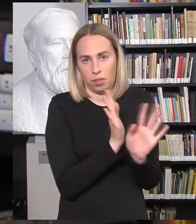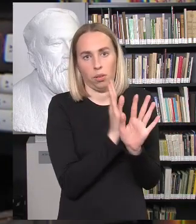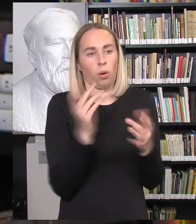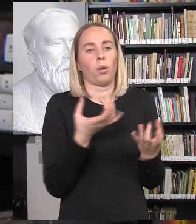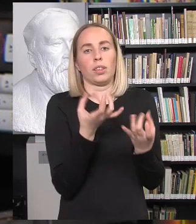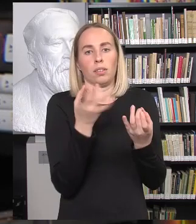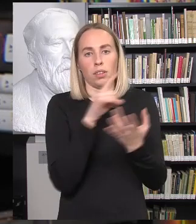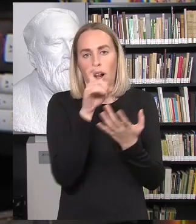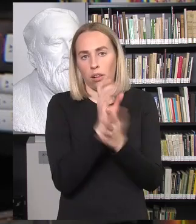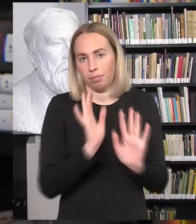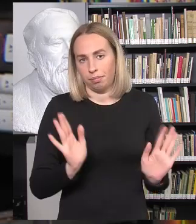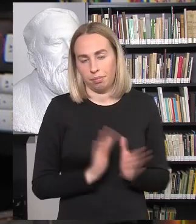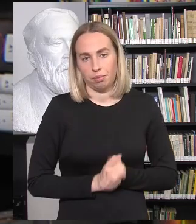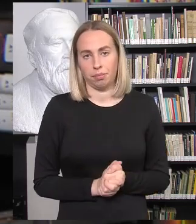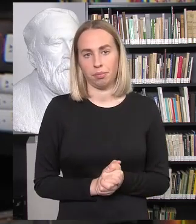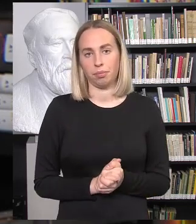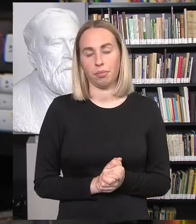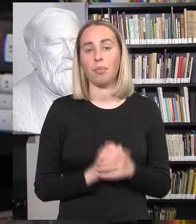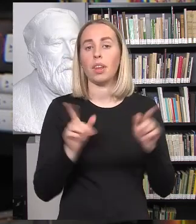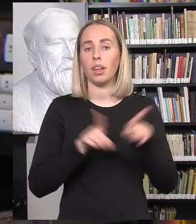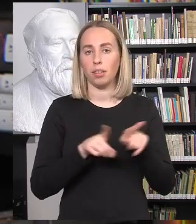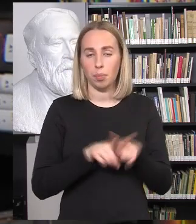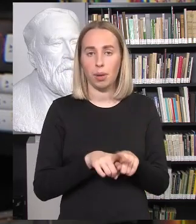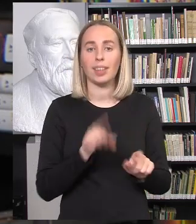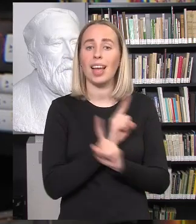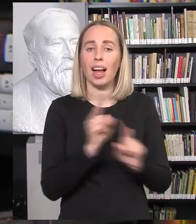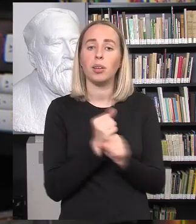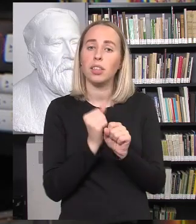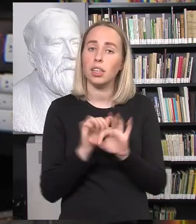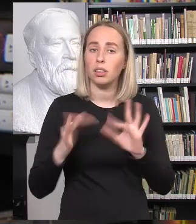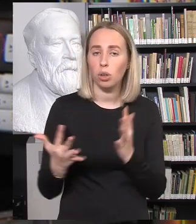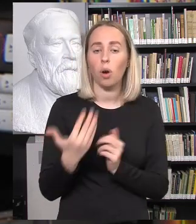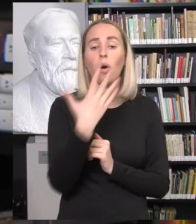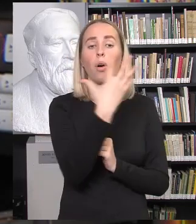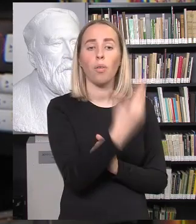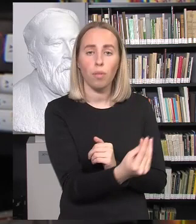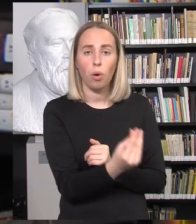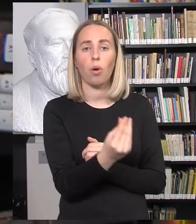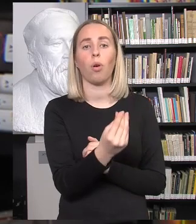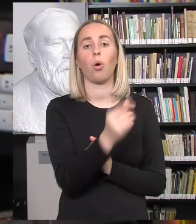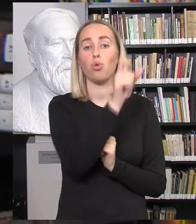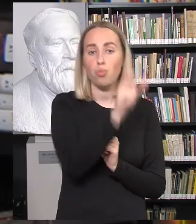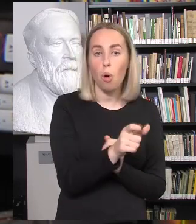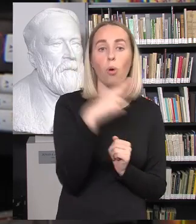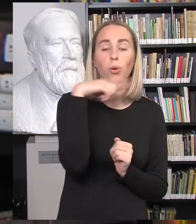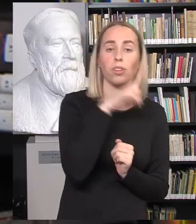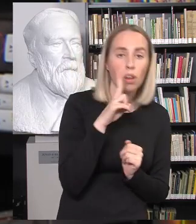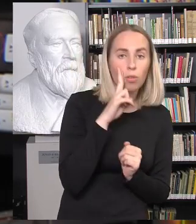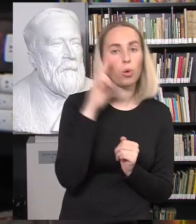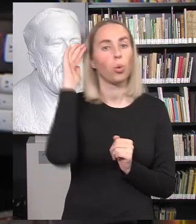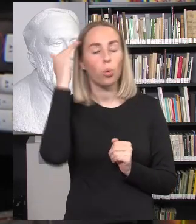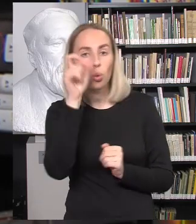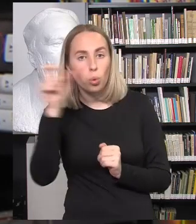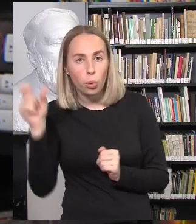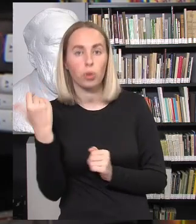Kitas dalykas. Neleistina diskriminuoti asmens dėl jo, jo tėvų, globėjų rūpintų iš šeiminio ar kitokio statuso,